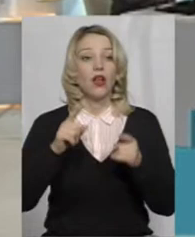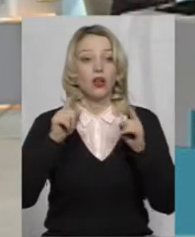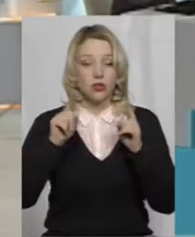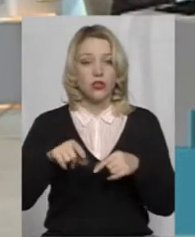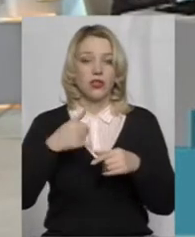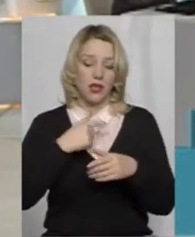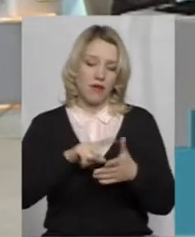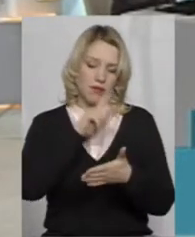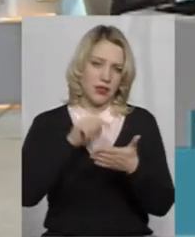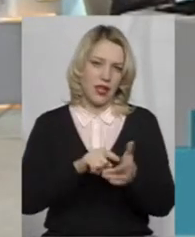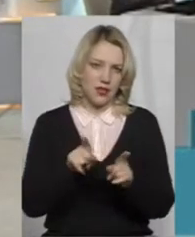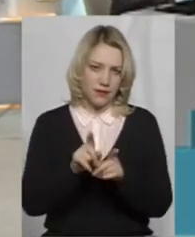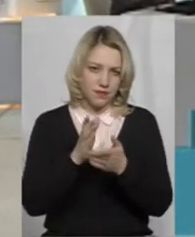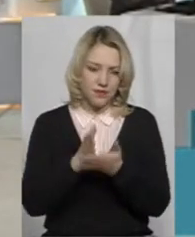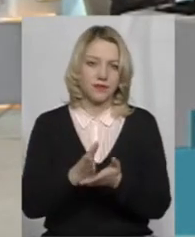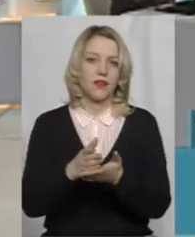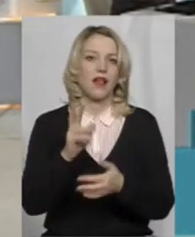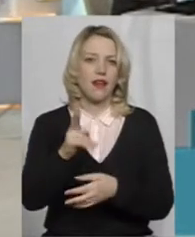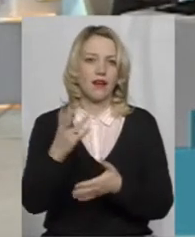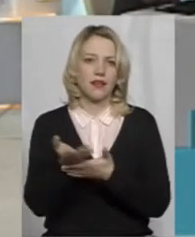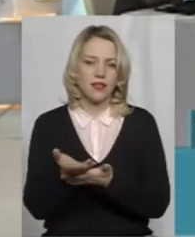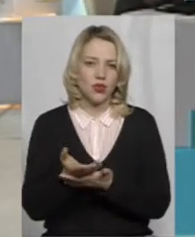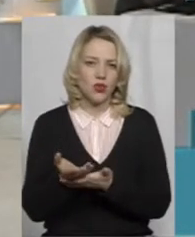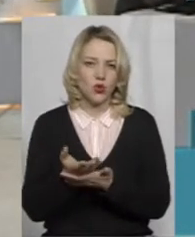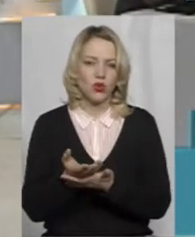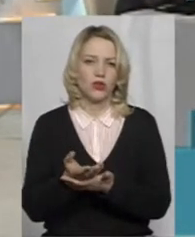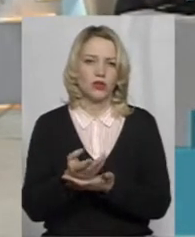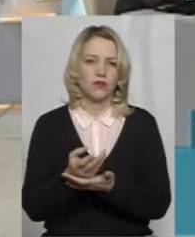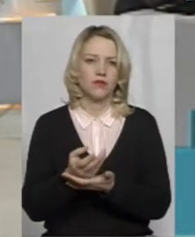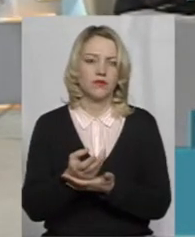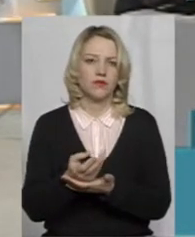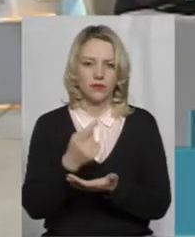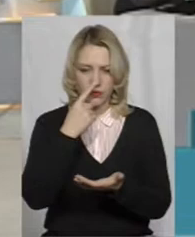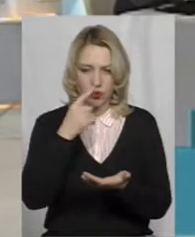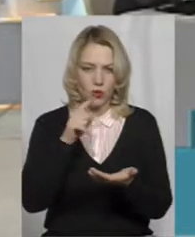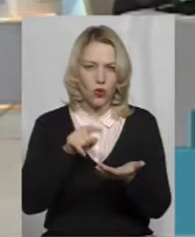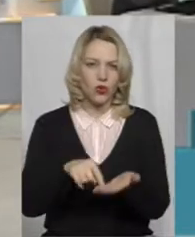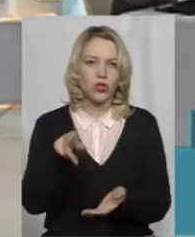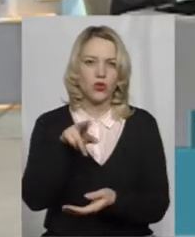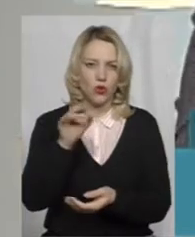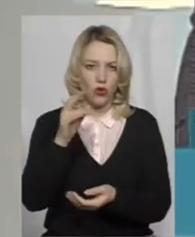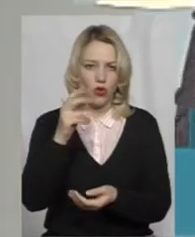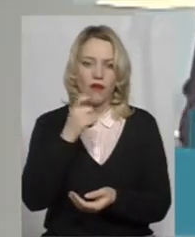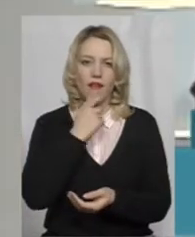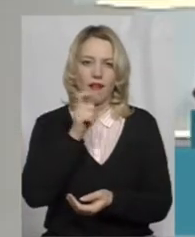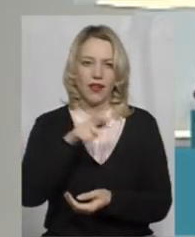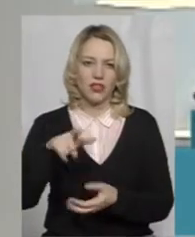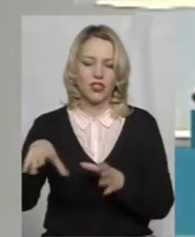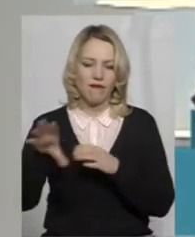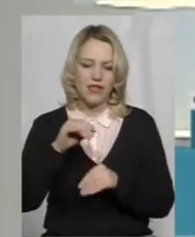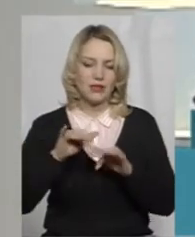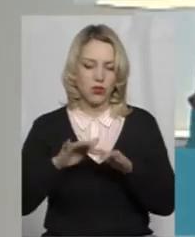кіно доходить до глядача? Ну, оцей весь процес. Напевно, є